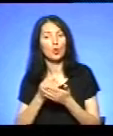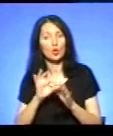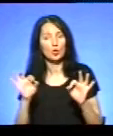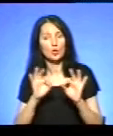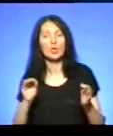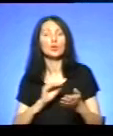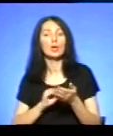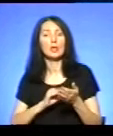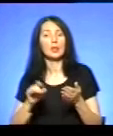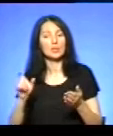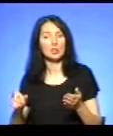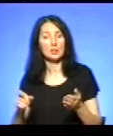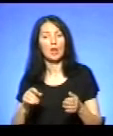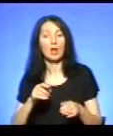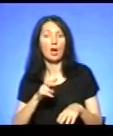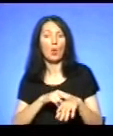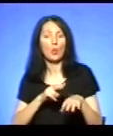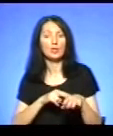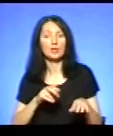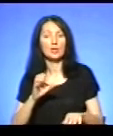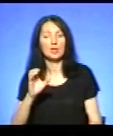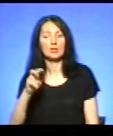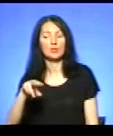патрульної поліції міста Тернополя Оксана Смільська.